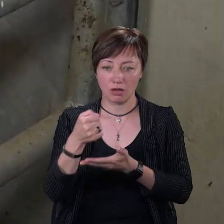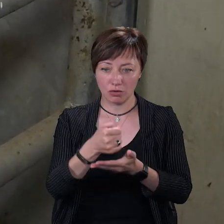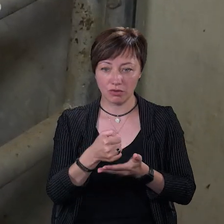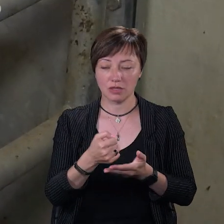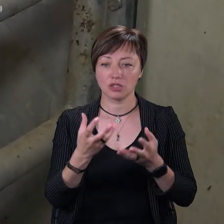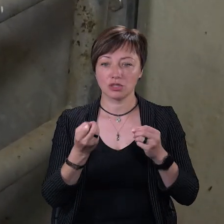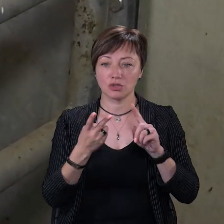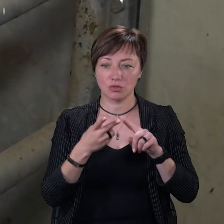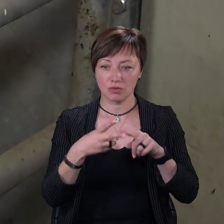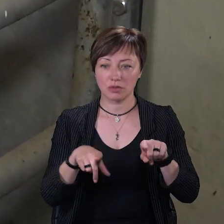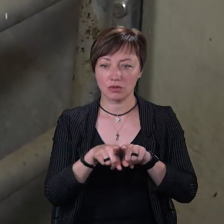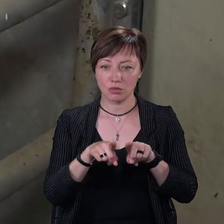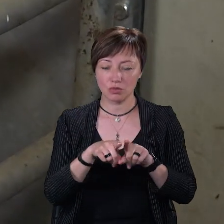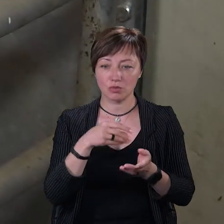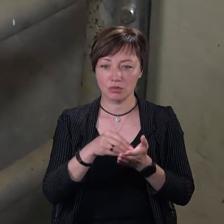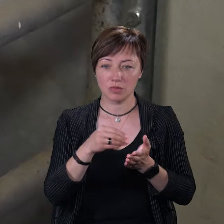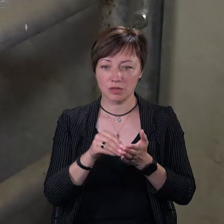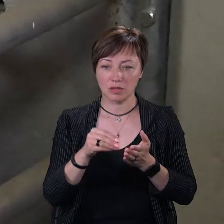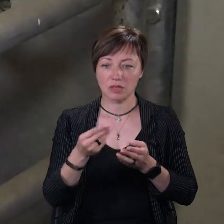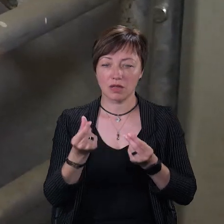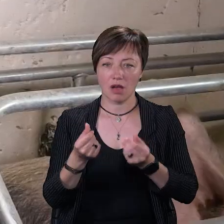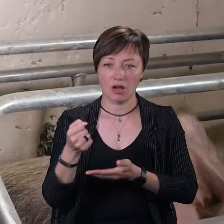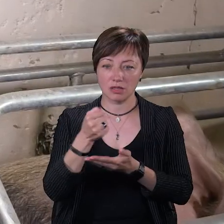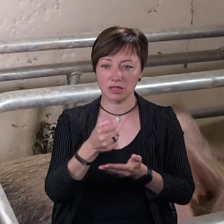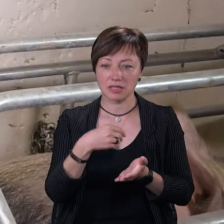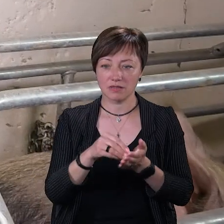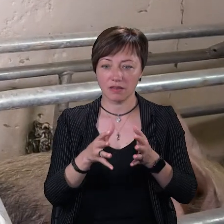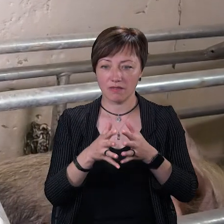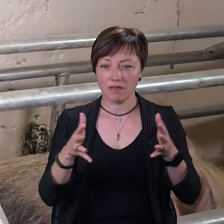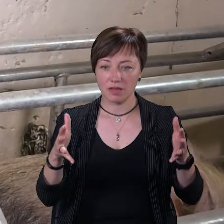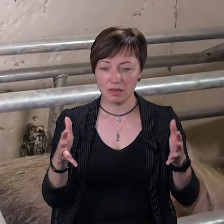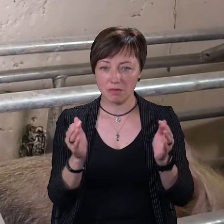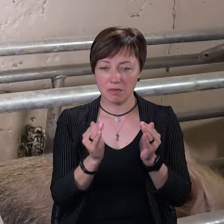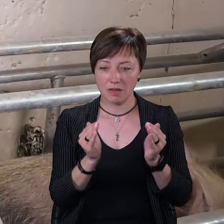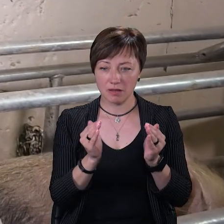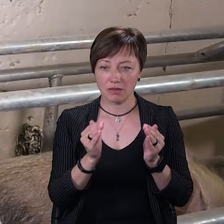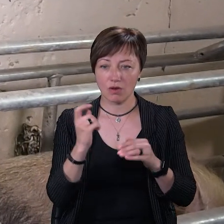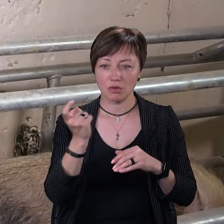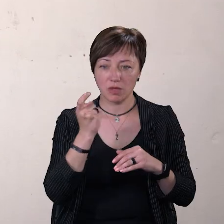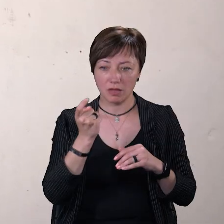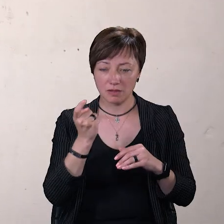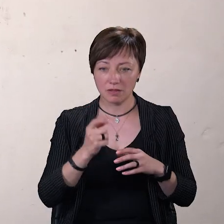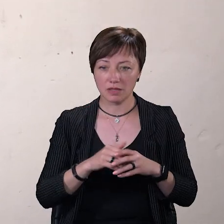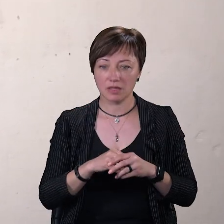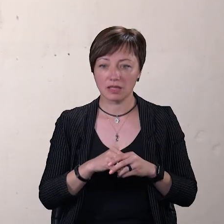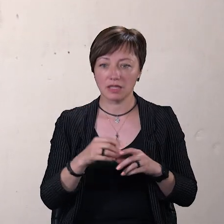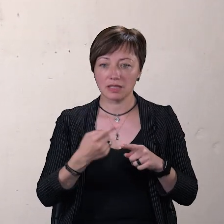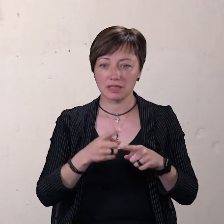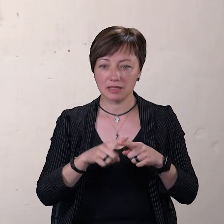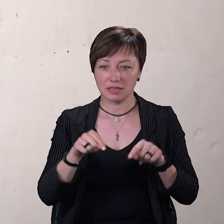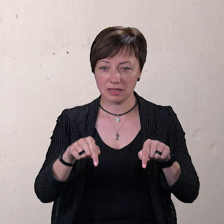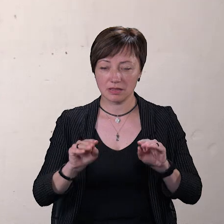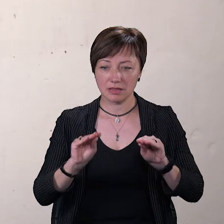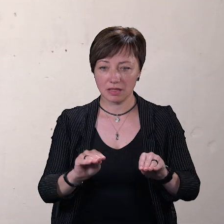Ще один станок також був куплений за грантові грантові. Цвинка вирощена з маленького в нашому господарстві. Ці станки ми